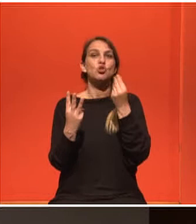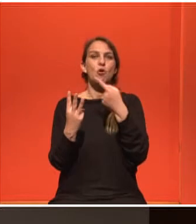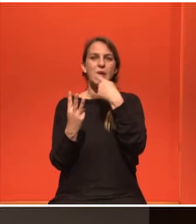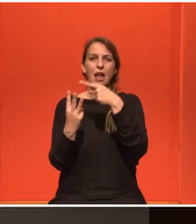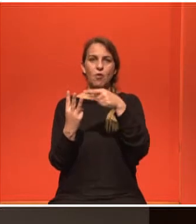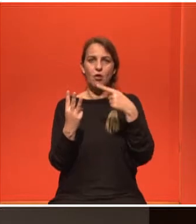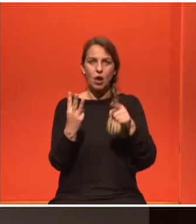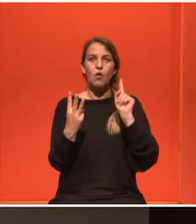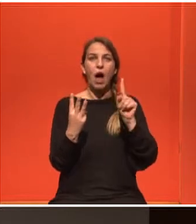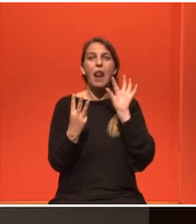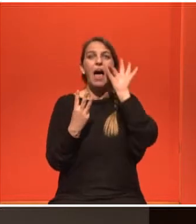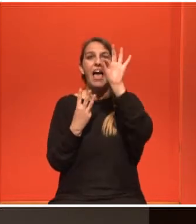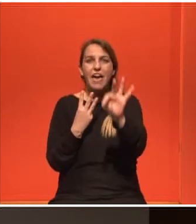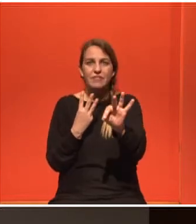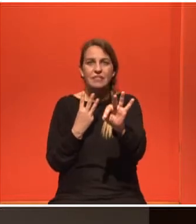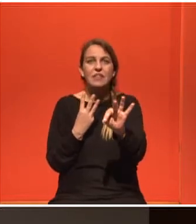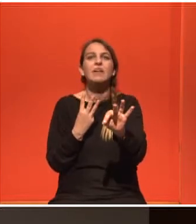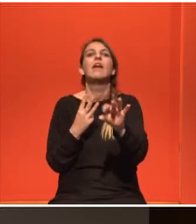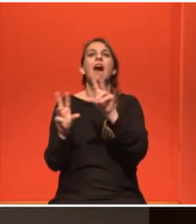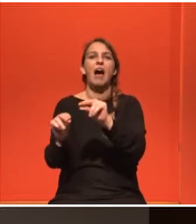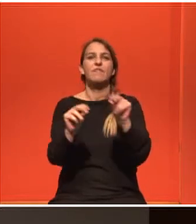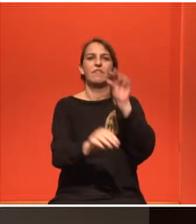Να συζητήσουμε τώρα και λίγο για την άσκηση.